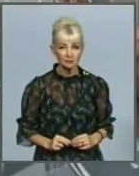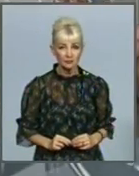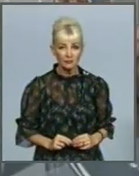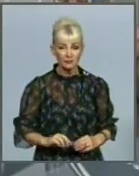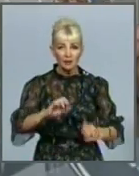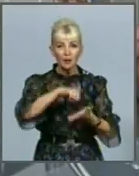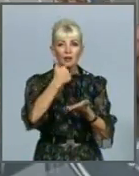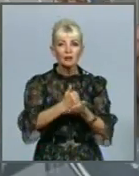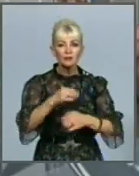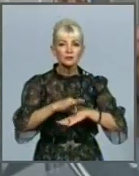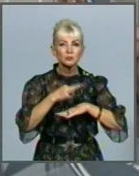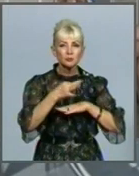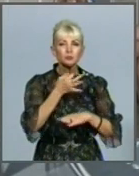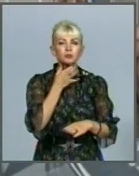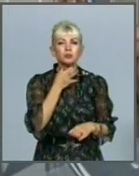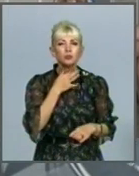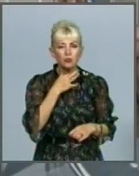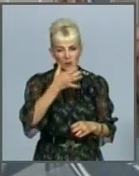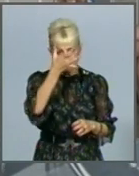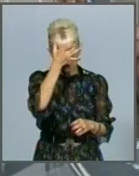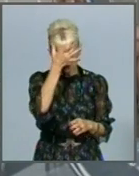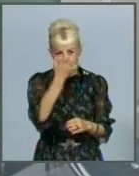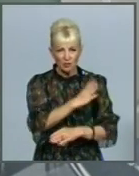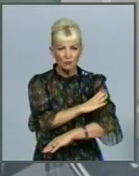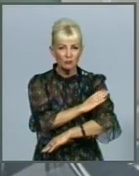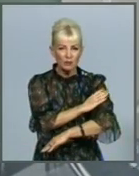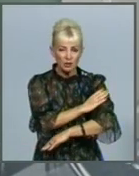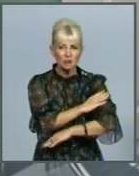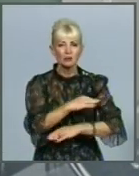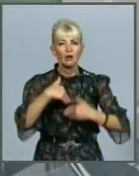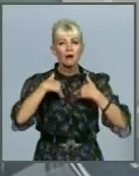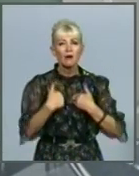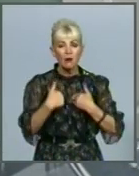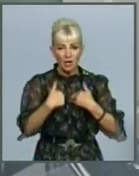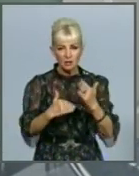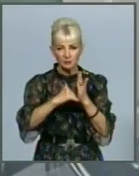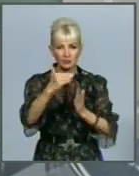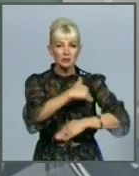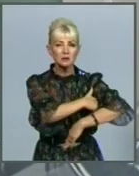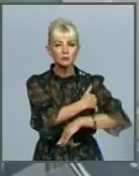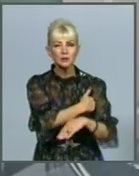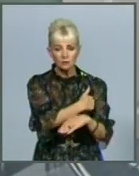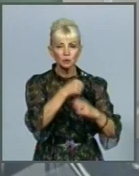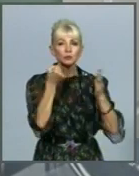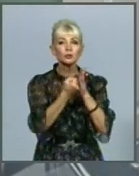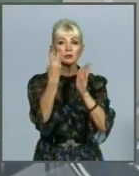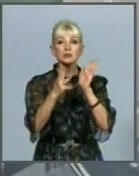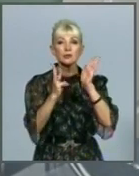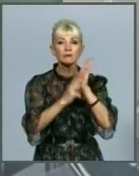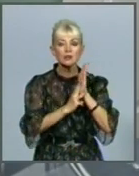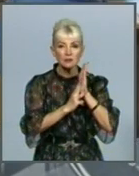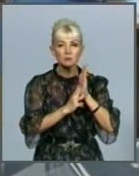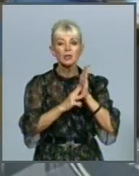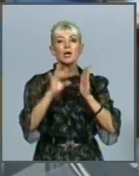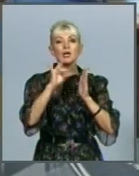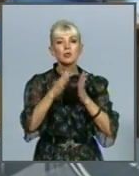Головний біль та біль у горлі, ломота у м'язах і суглобах, кашель, підвищення температури тіла до 38 градусів і